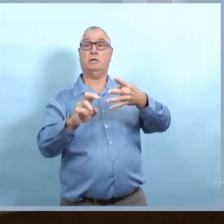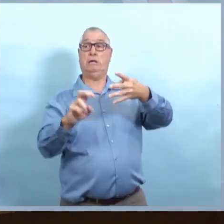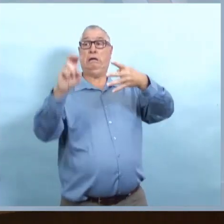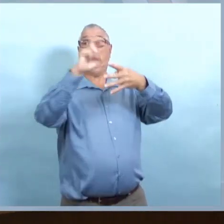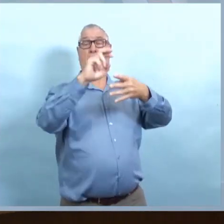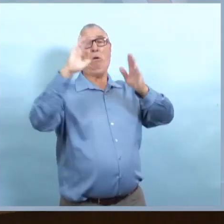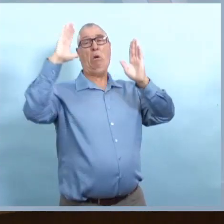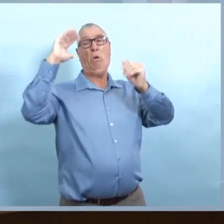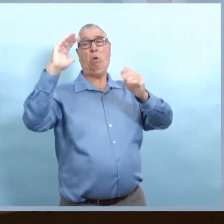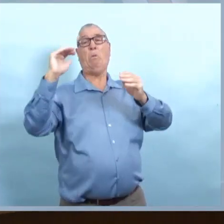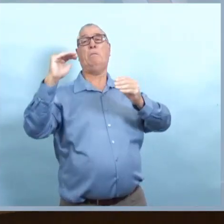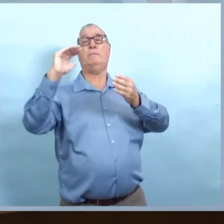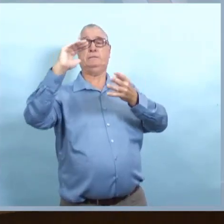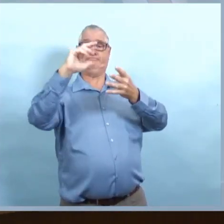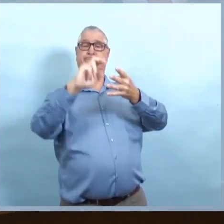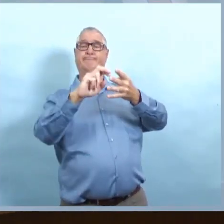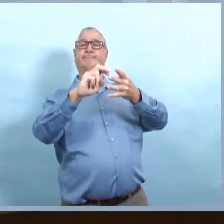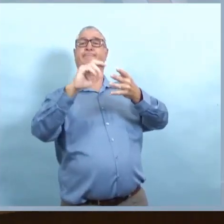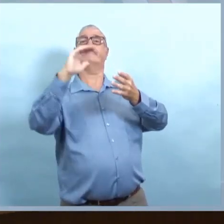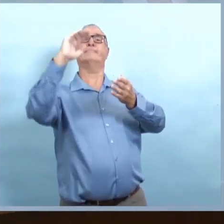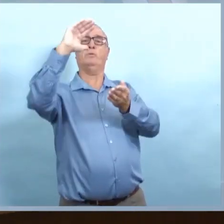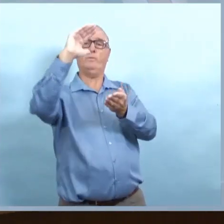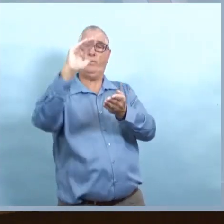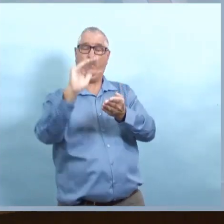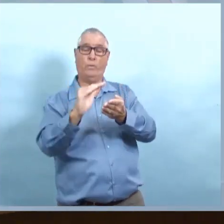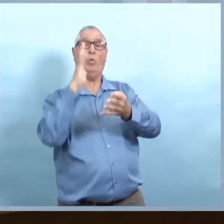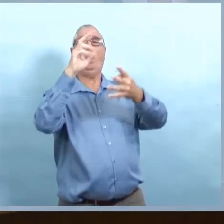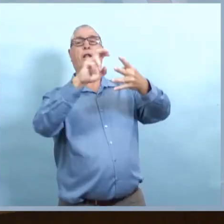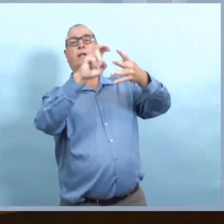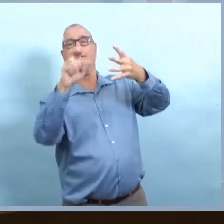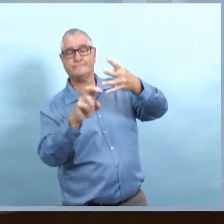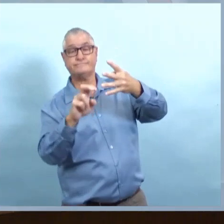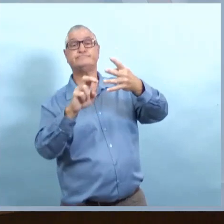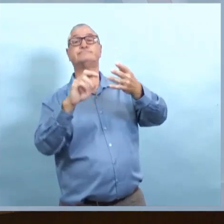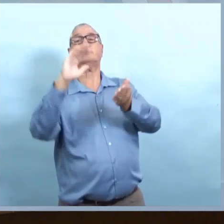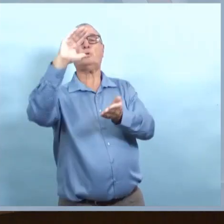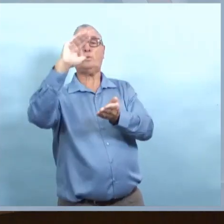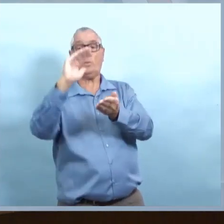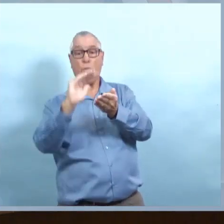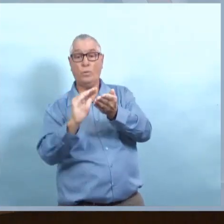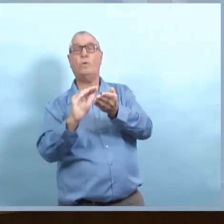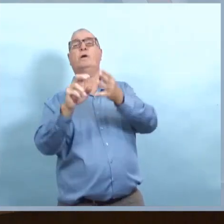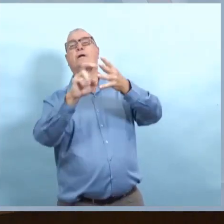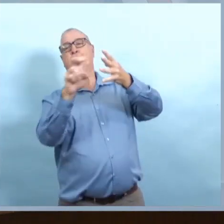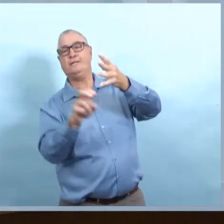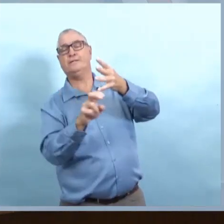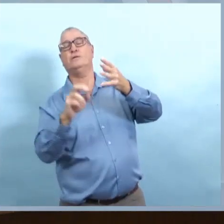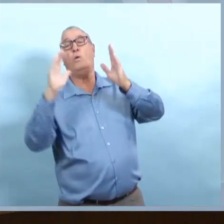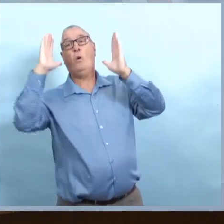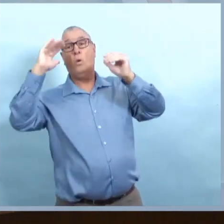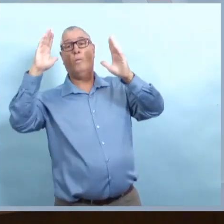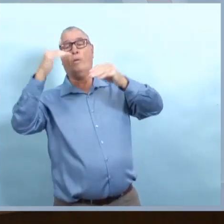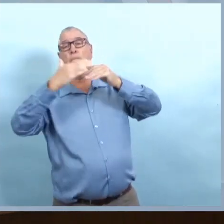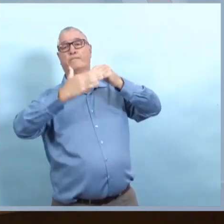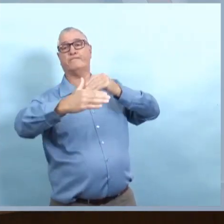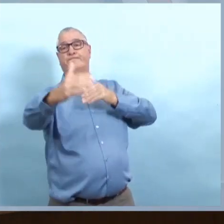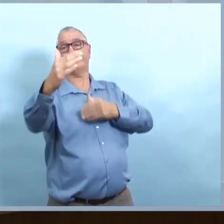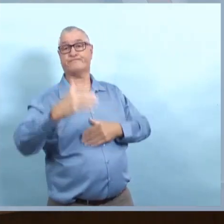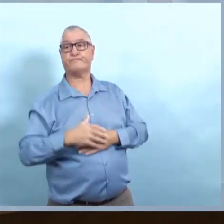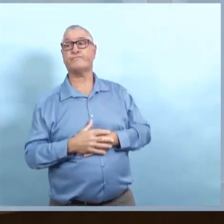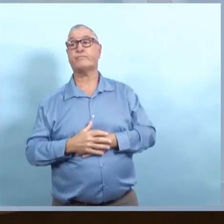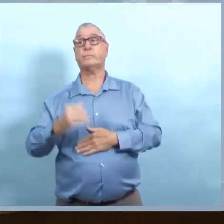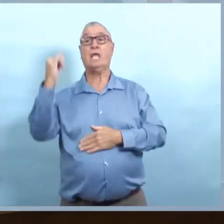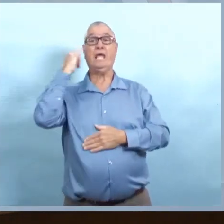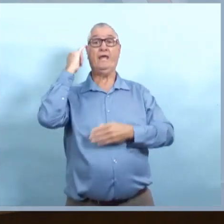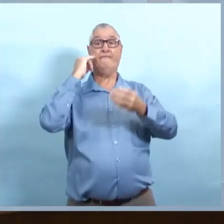et quel est le niveau de respect du public de ces interventions. Donc, à chaque niveau de restrictions, nous examinons pour